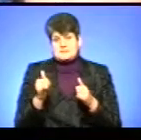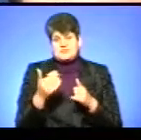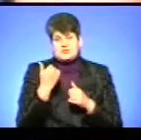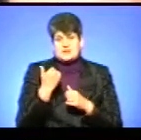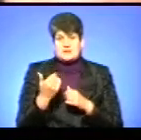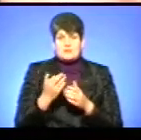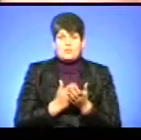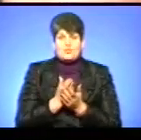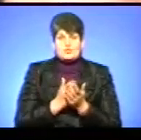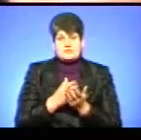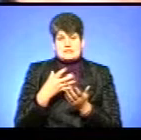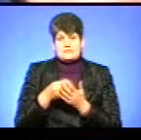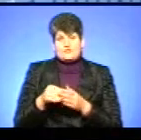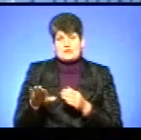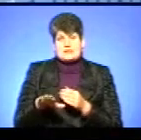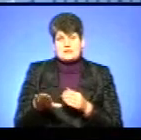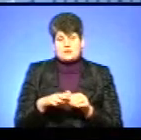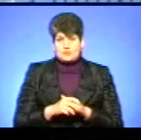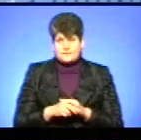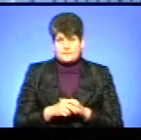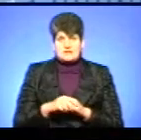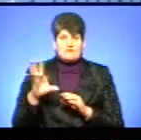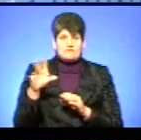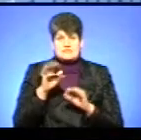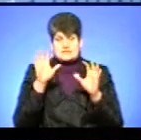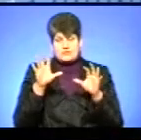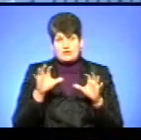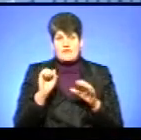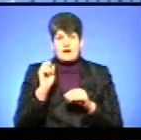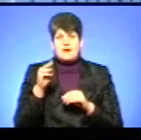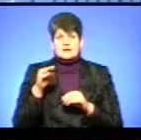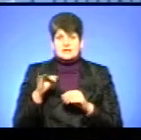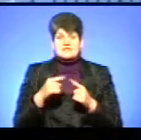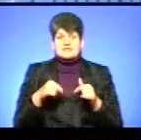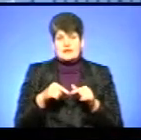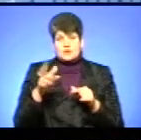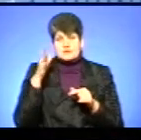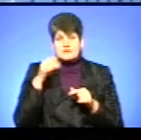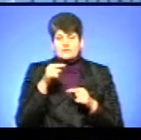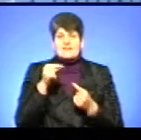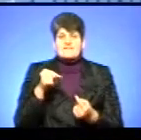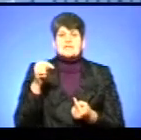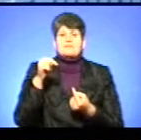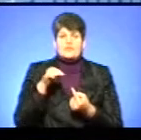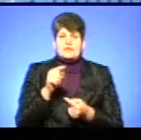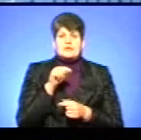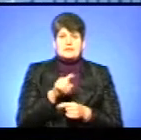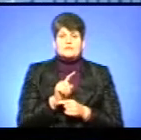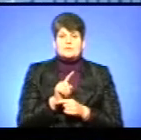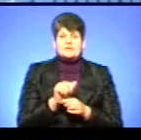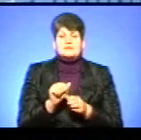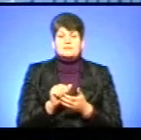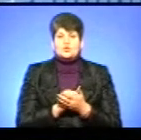відповідними послугами на своїй території. Всі законодавчі акти у сфері освіти, вони відповідають тим нормативним